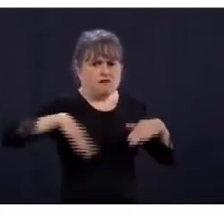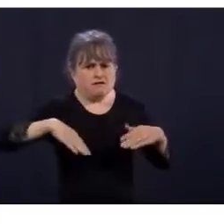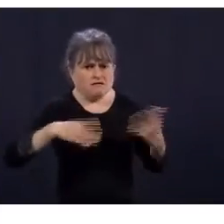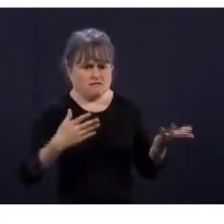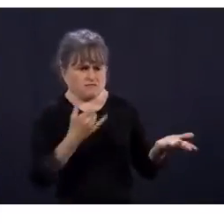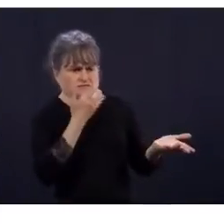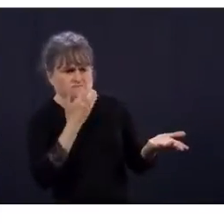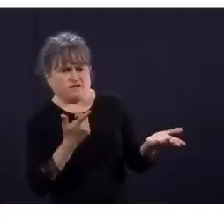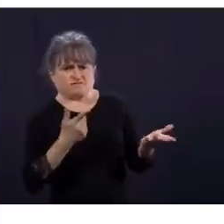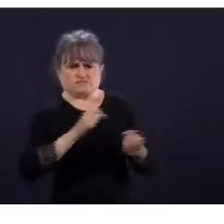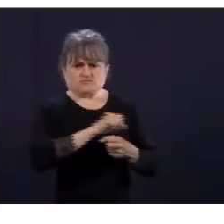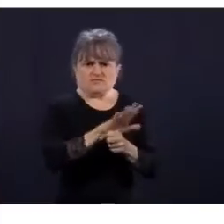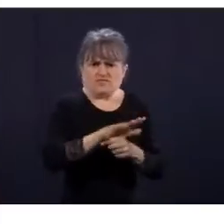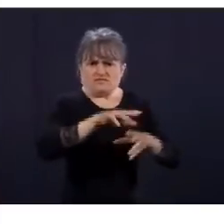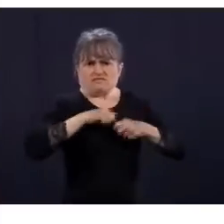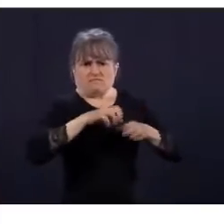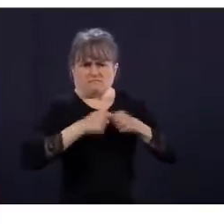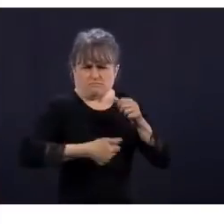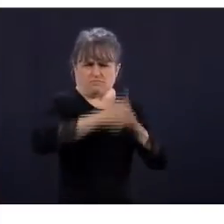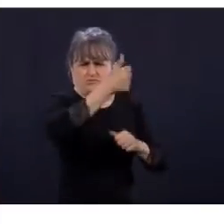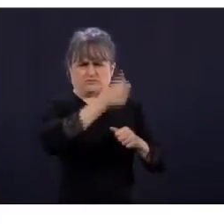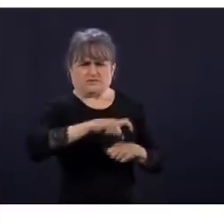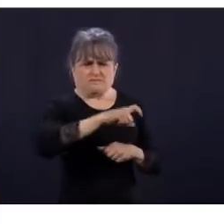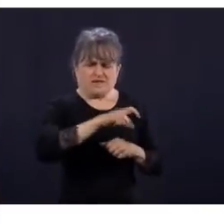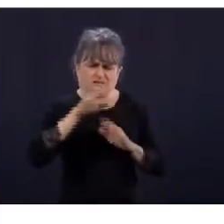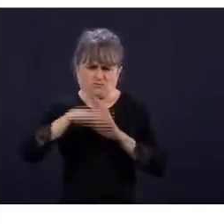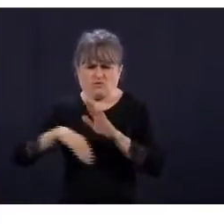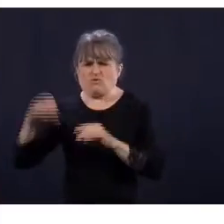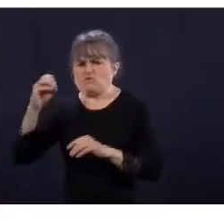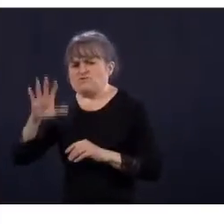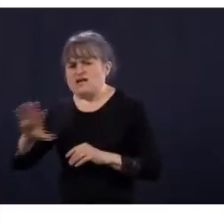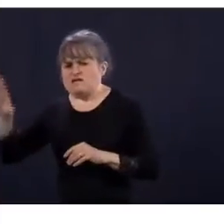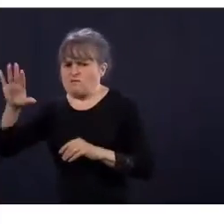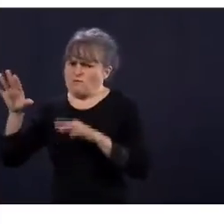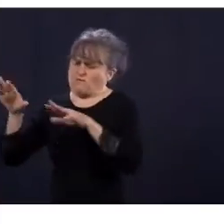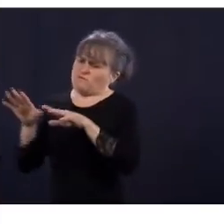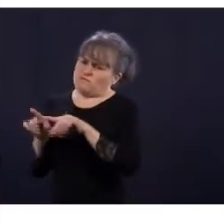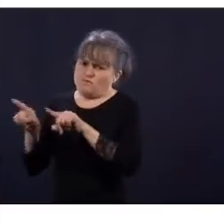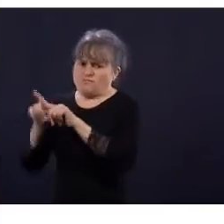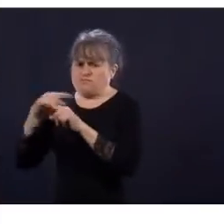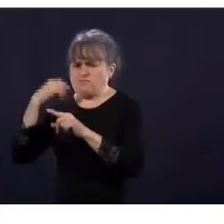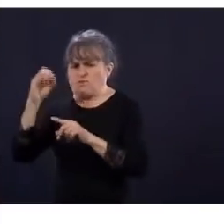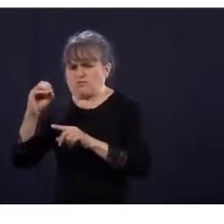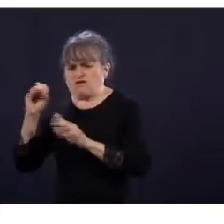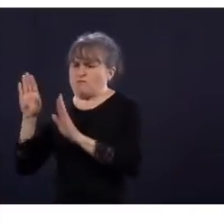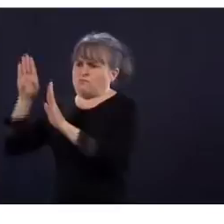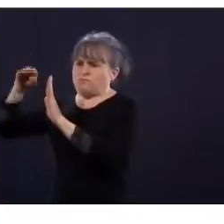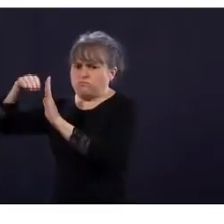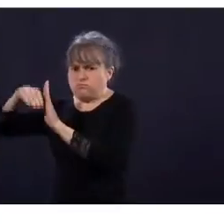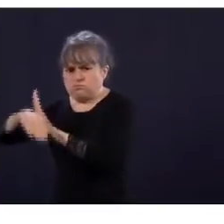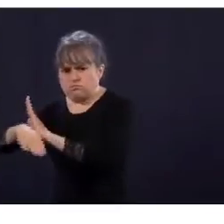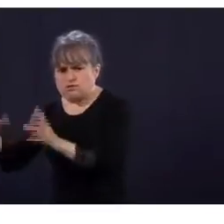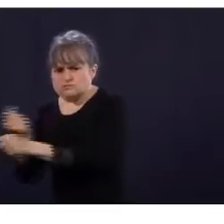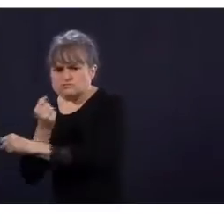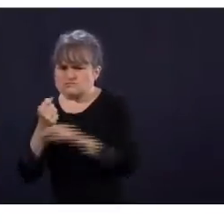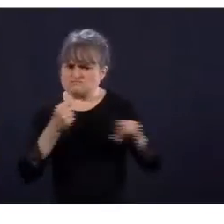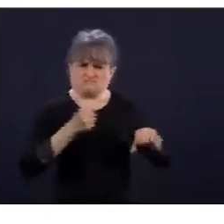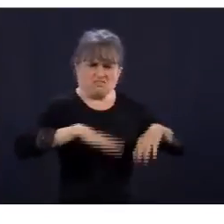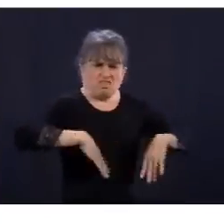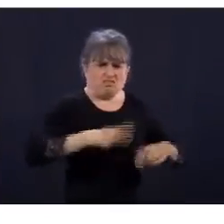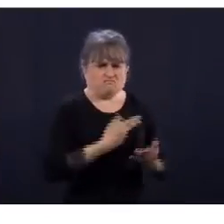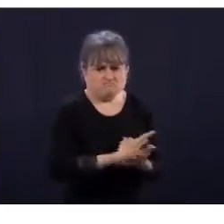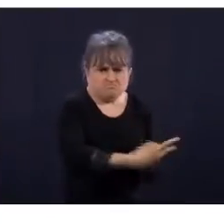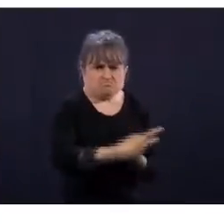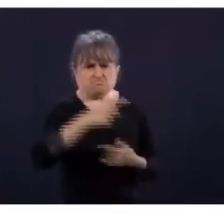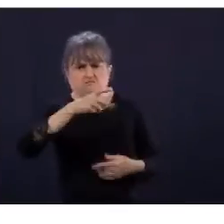Donc, c'est certain que plus on teste, plus on trouve de cas. Vous allez le voir, d'ailleurs. Quand on va augmenter d'ici la fin de la semaine à 14 000 tests